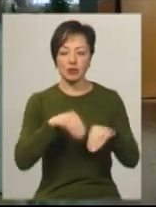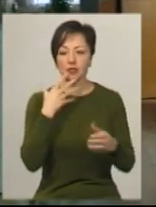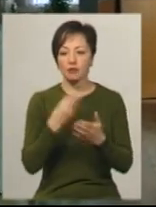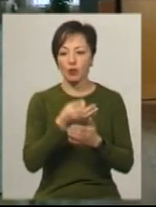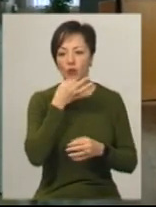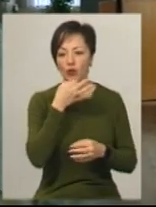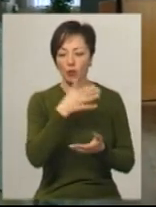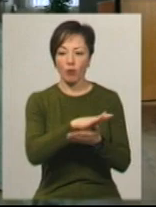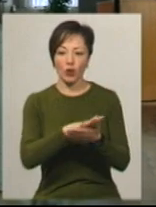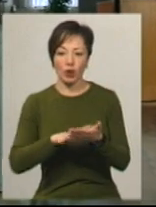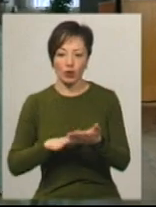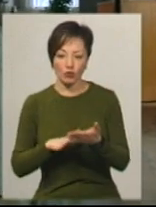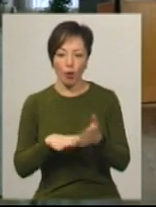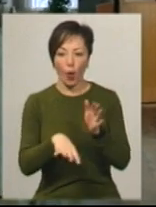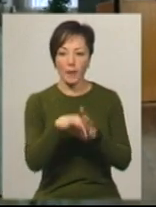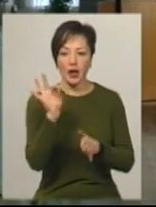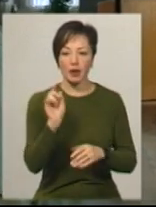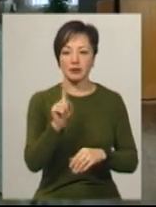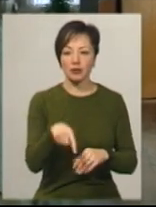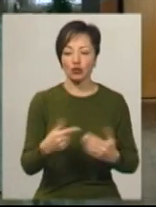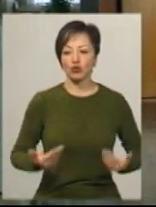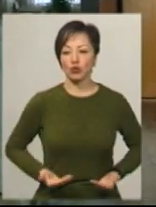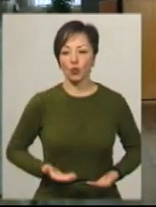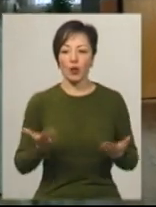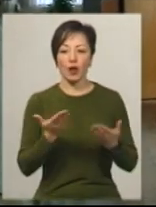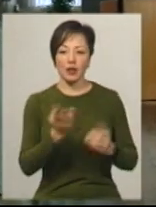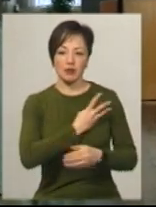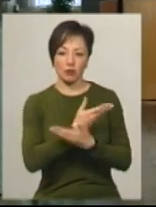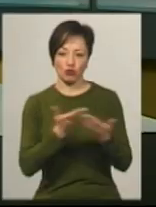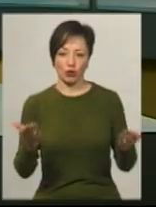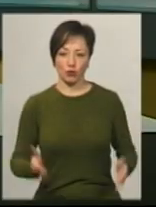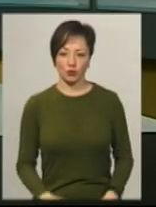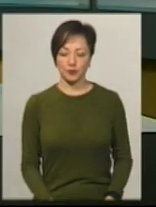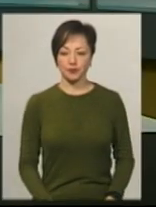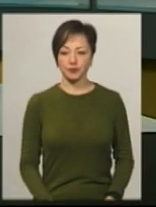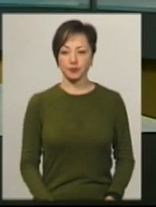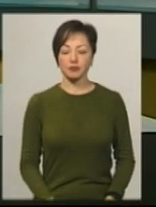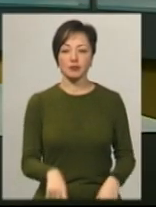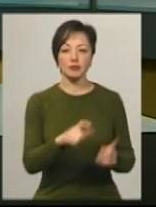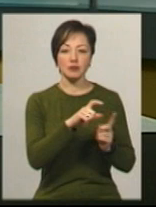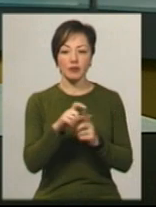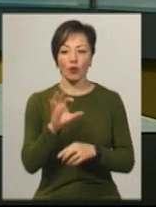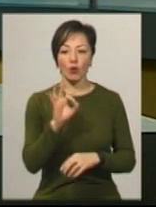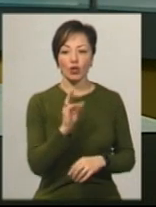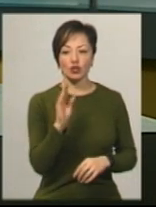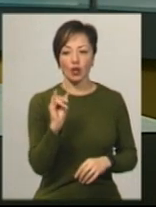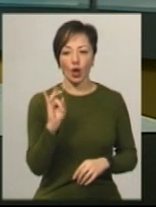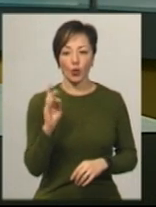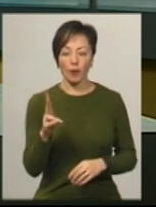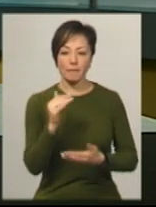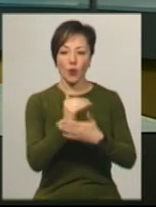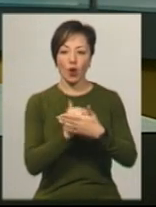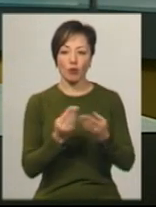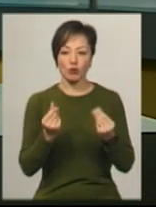подобанням, в подальшому обирати те житло, яке вони забажають. За словами Олега Шенкарука, програма